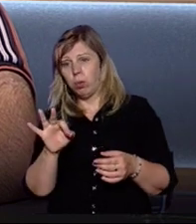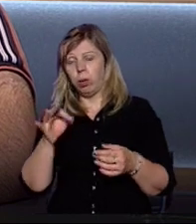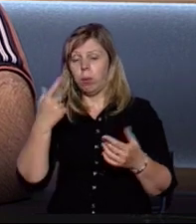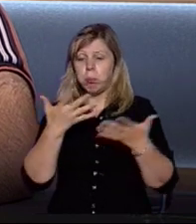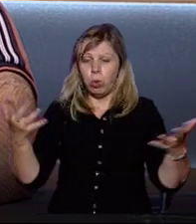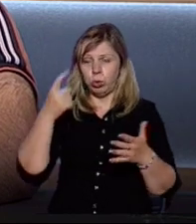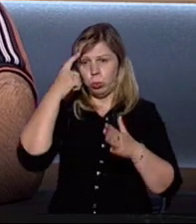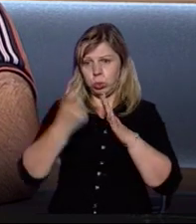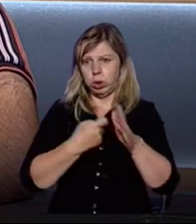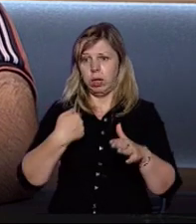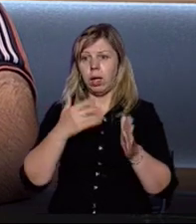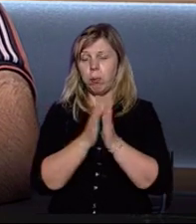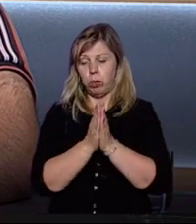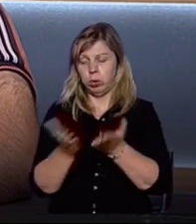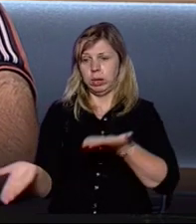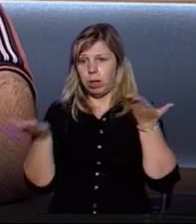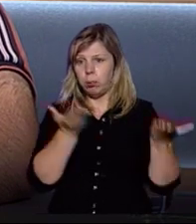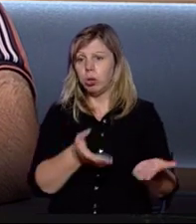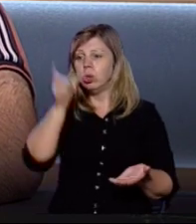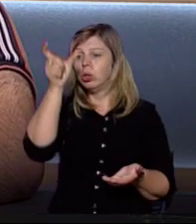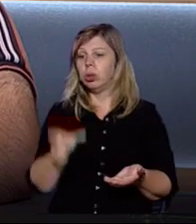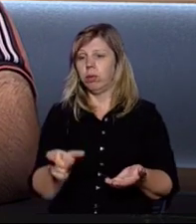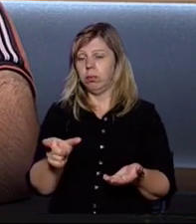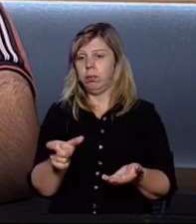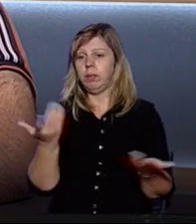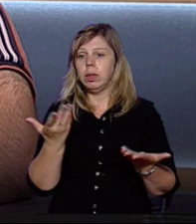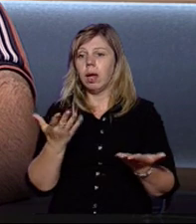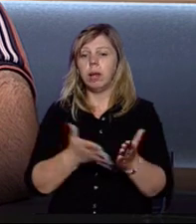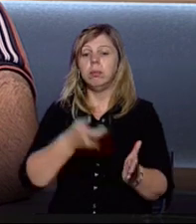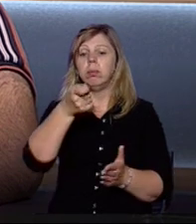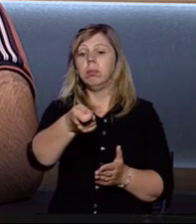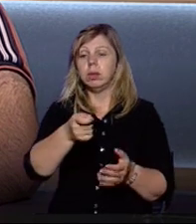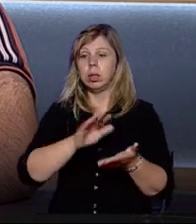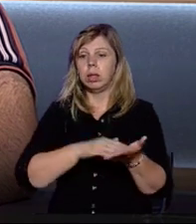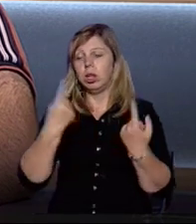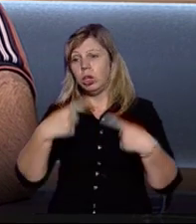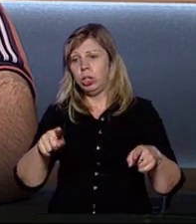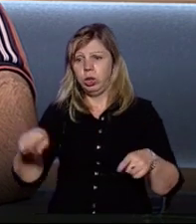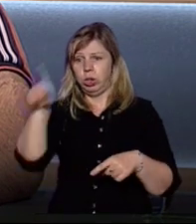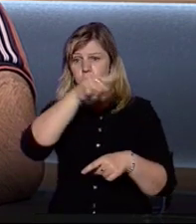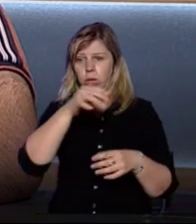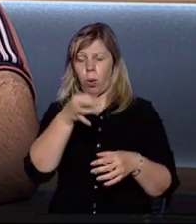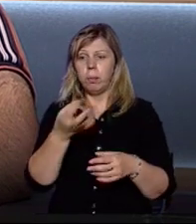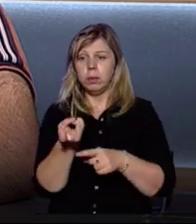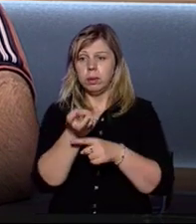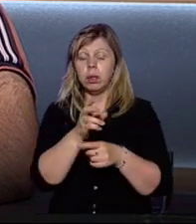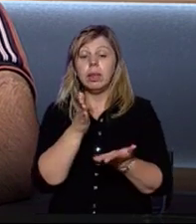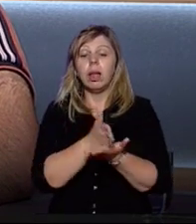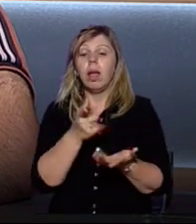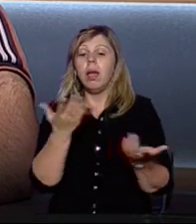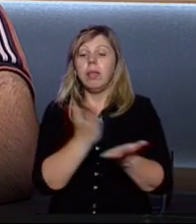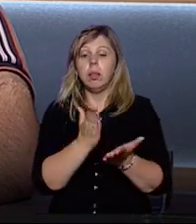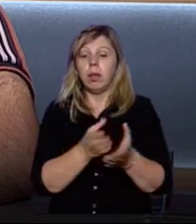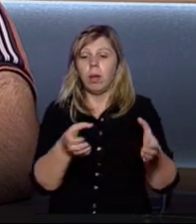дізнатися, я просто запрошую ту людину, яка подала петицію, інших органів міста ОСМ, відвідати діючі об